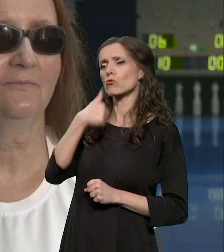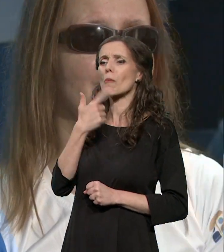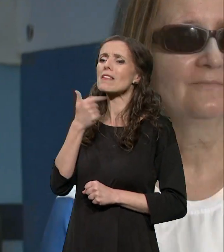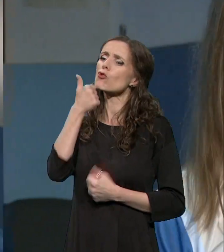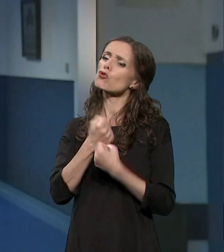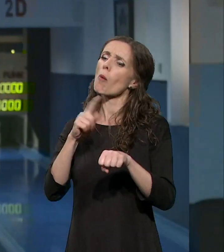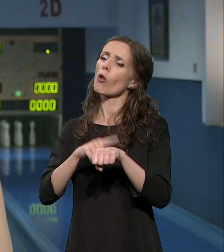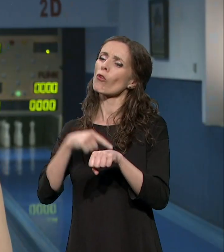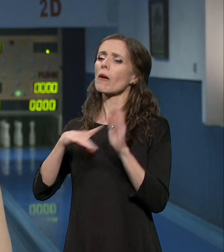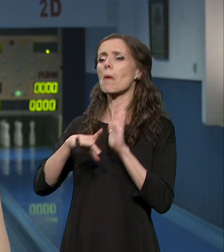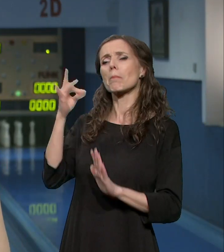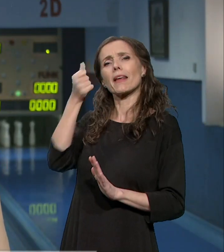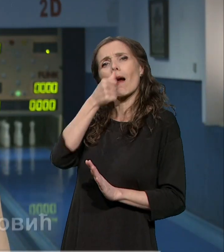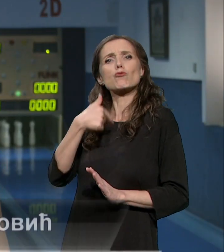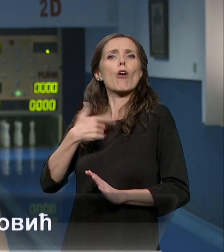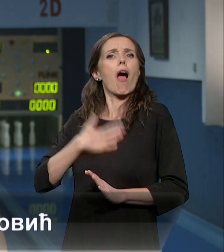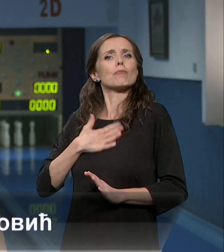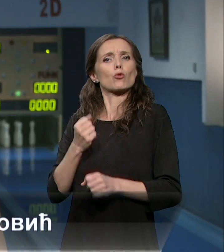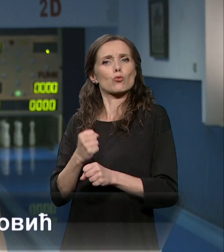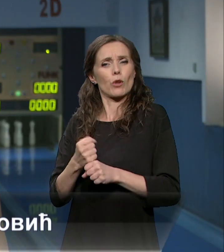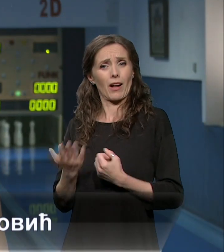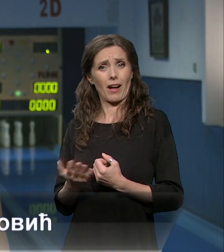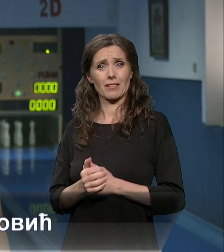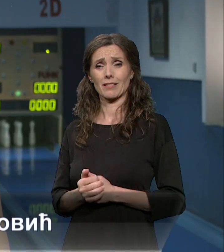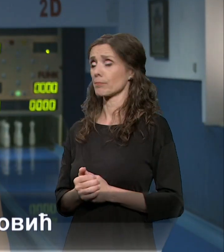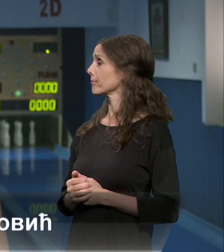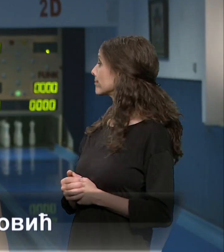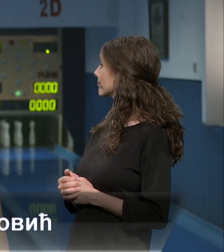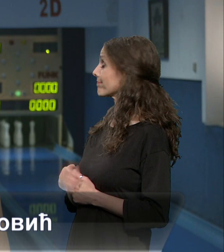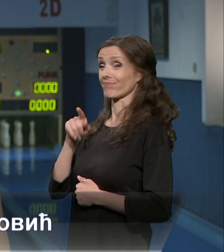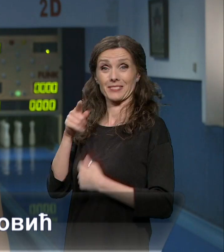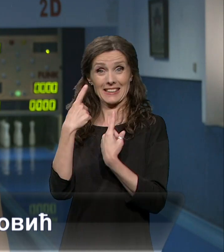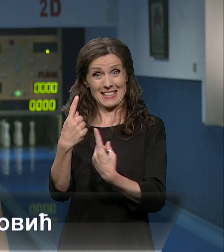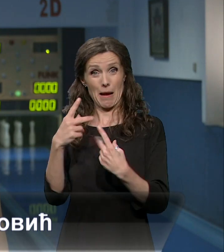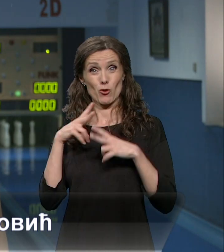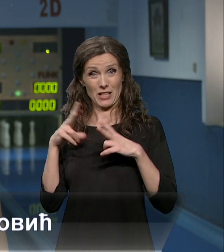želim. Samostalni život osoba sa invaliditetom je